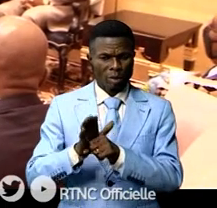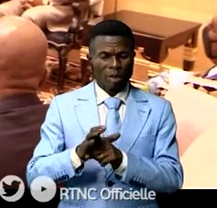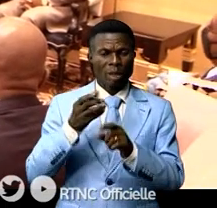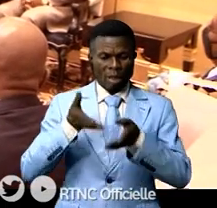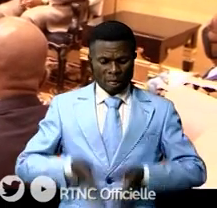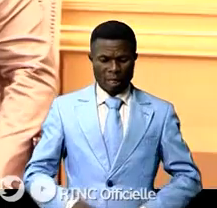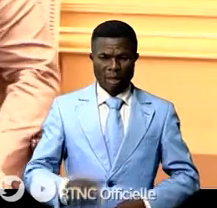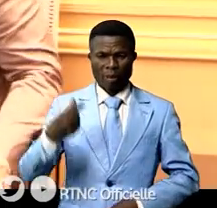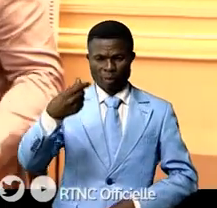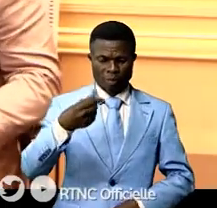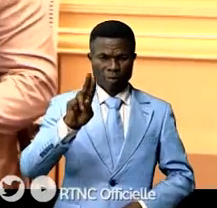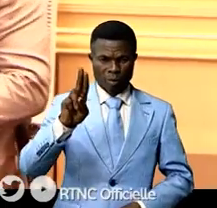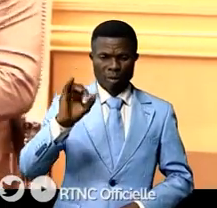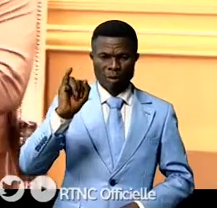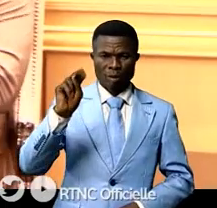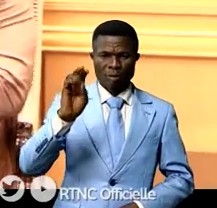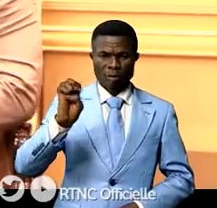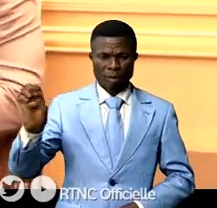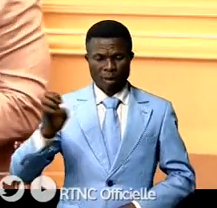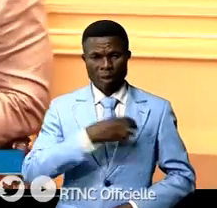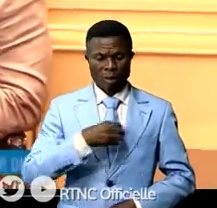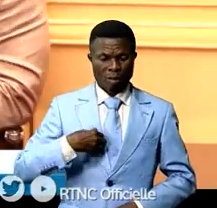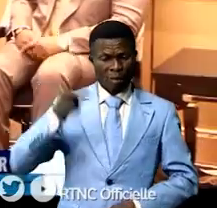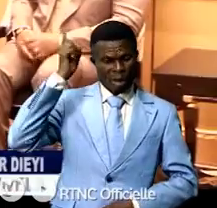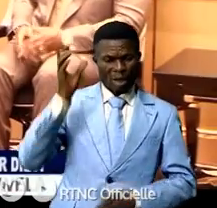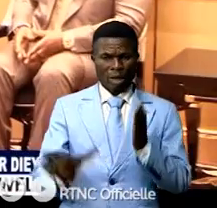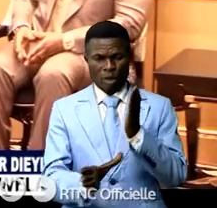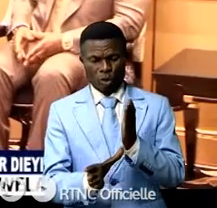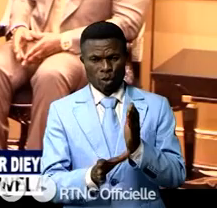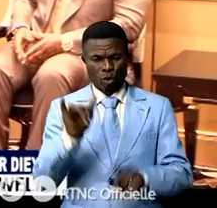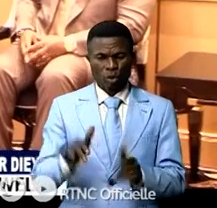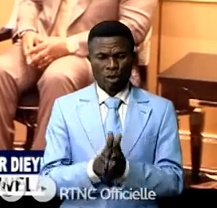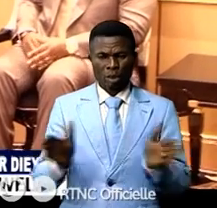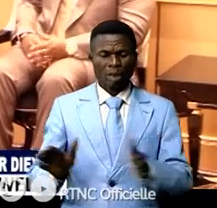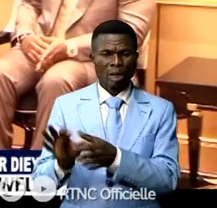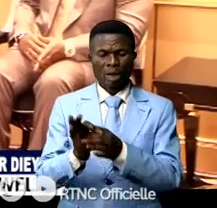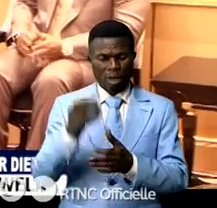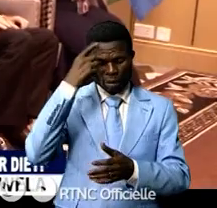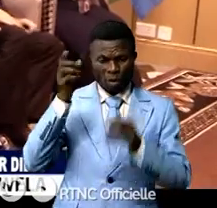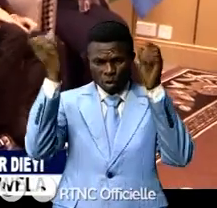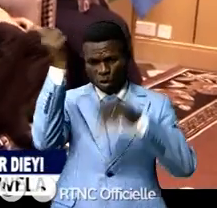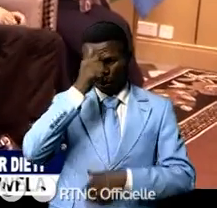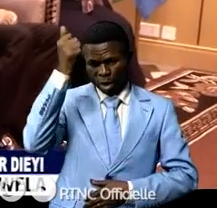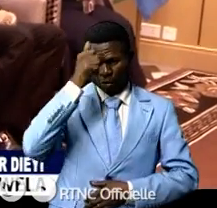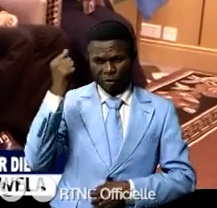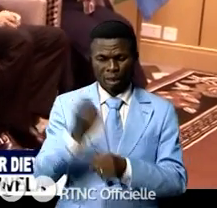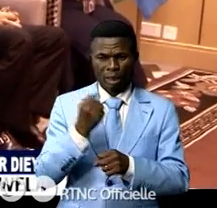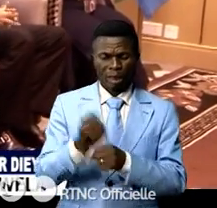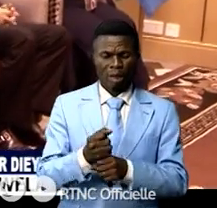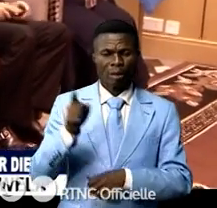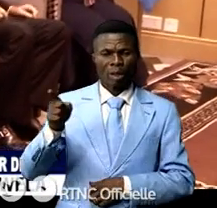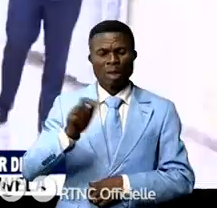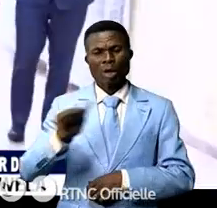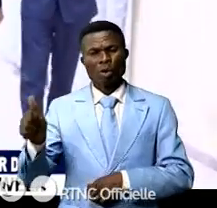guinéennes, Mme Bintou Keïta était sous-secrétaire générale de l'ONU pour l'Afrique. Elle a travaillé notamment au Darfur